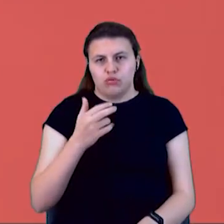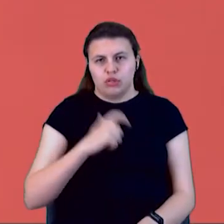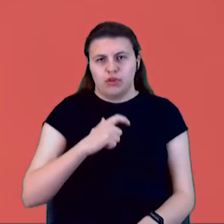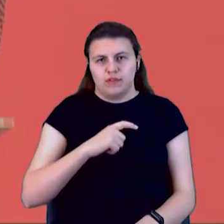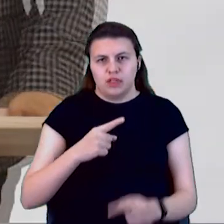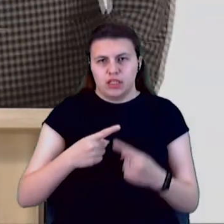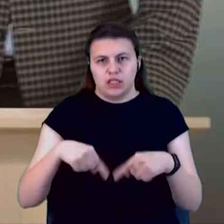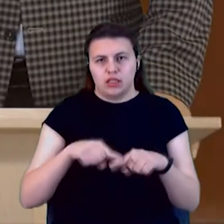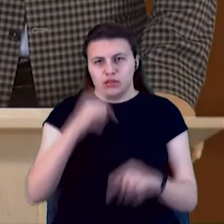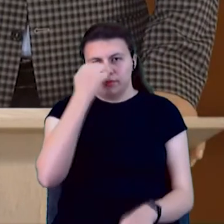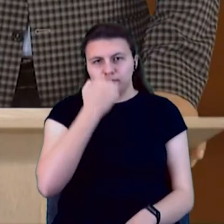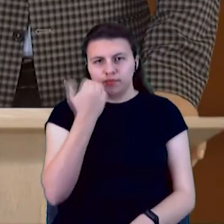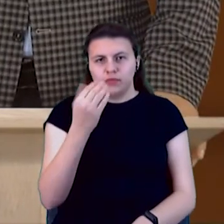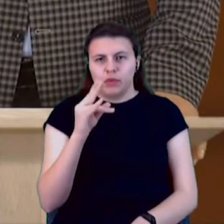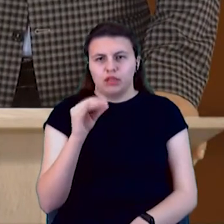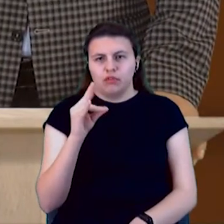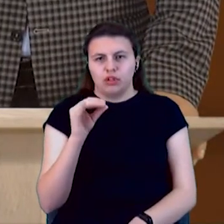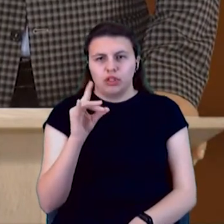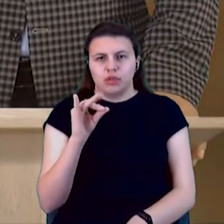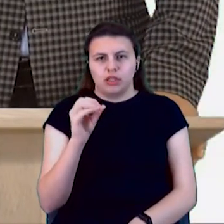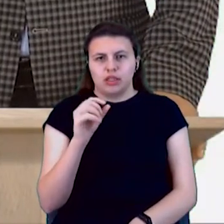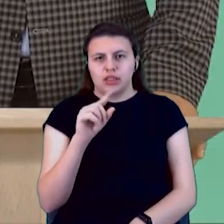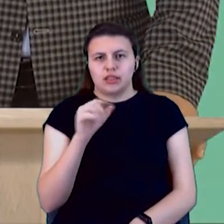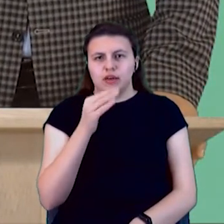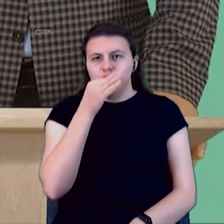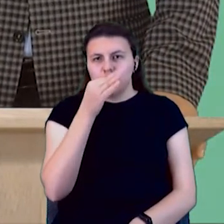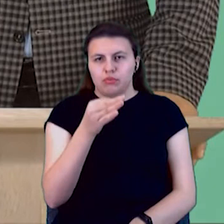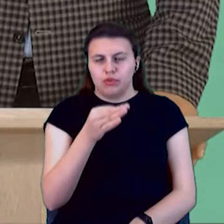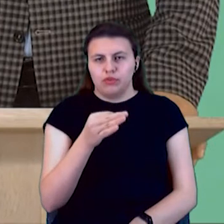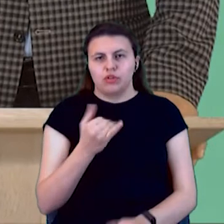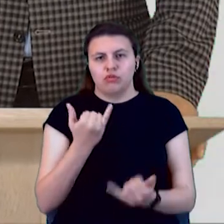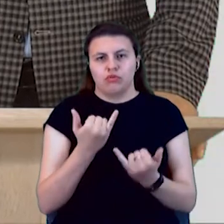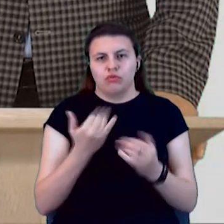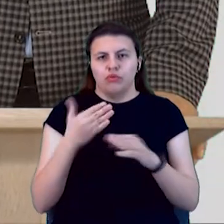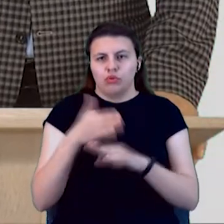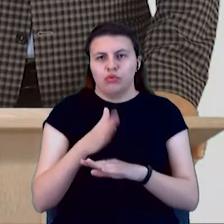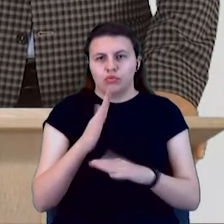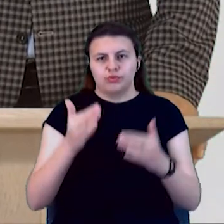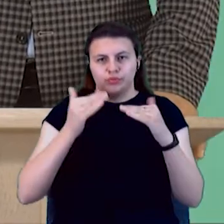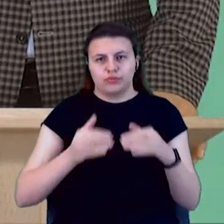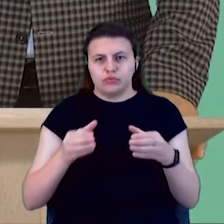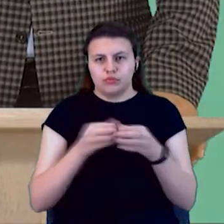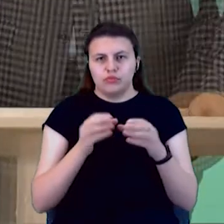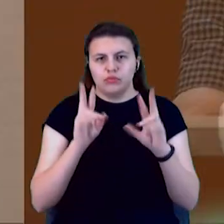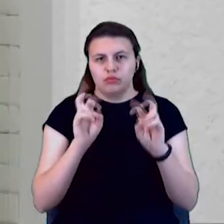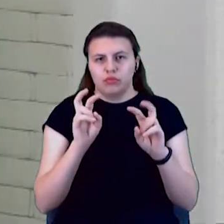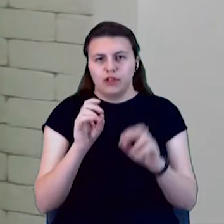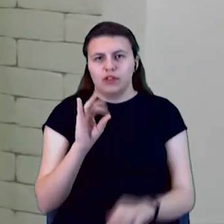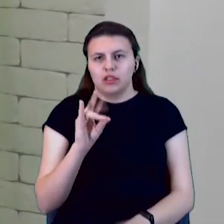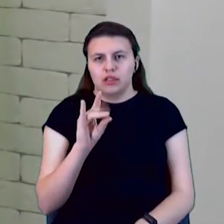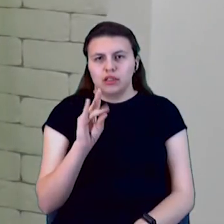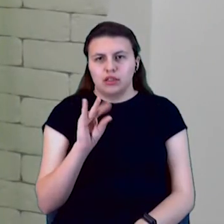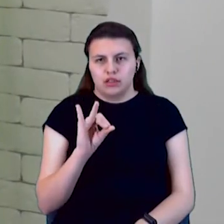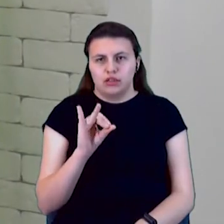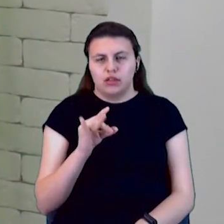Дякую вам, пане Володимире, за відповідь. Що ж, шановні гості, давайте рухатись в бік нашого наступного блоку. Він називається «Виклики регіону».